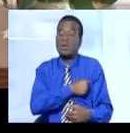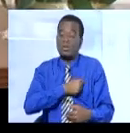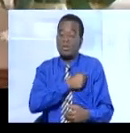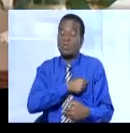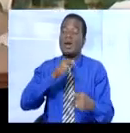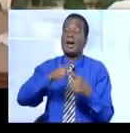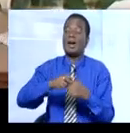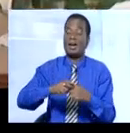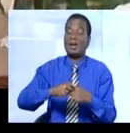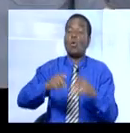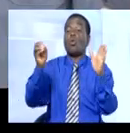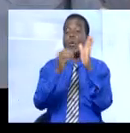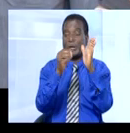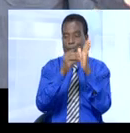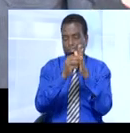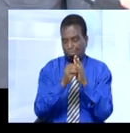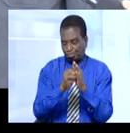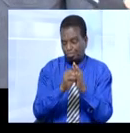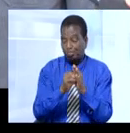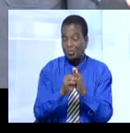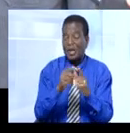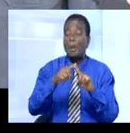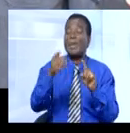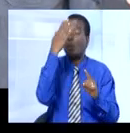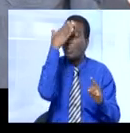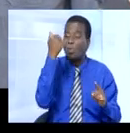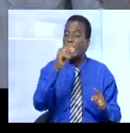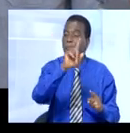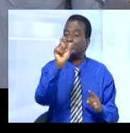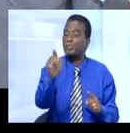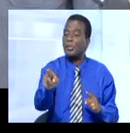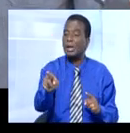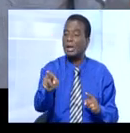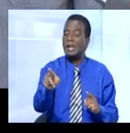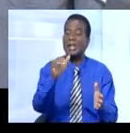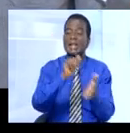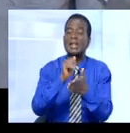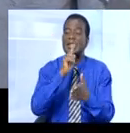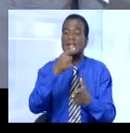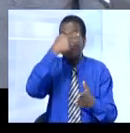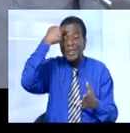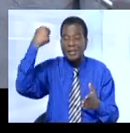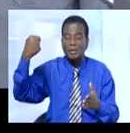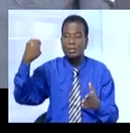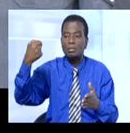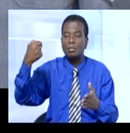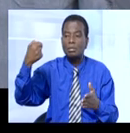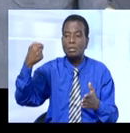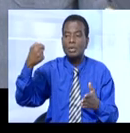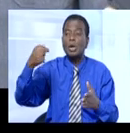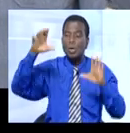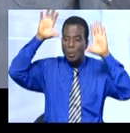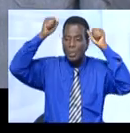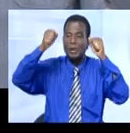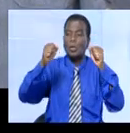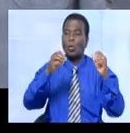la résidence du chef de l'État, Sisa Kokodi, Riviera-Golf. L'émissaire d'Hélène Johnson-Serlif a dit être venu transmettre au